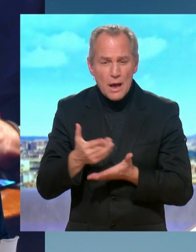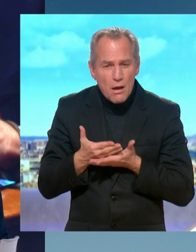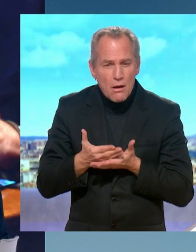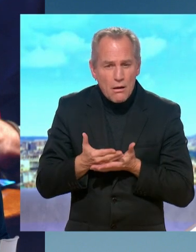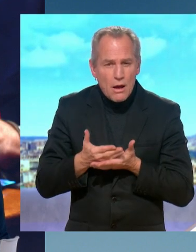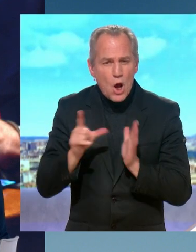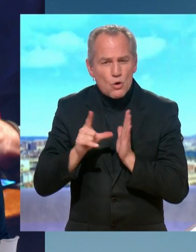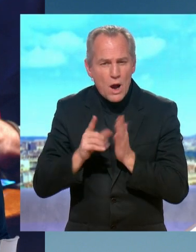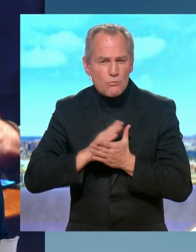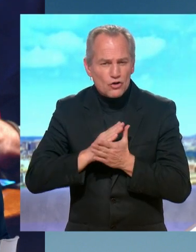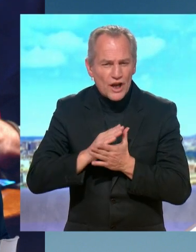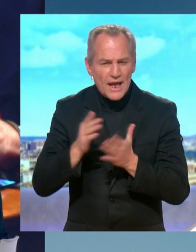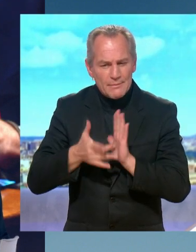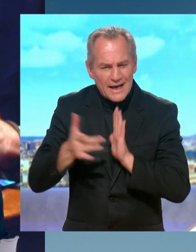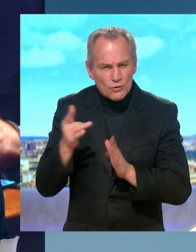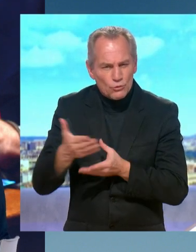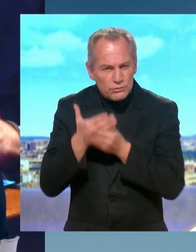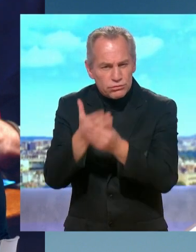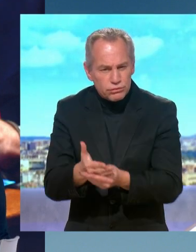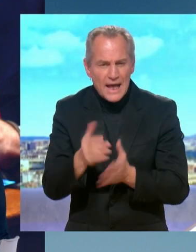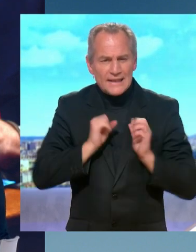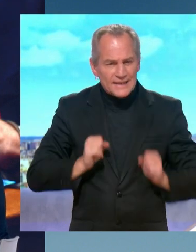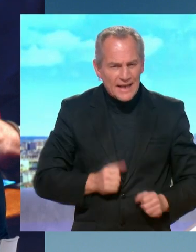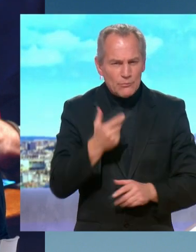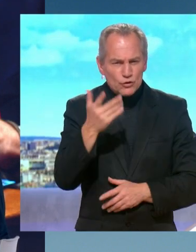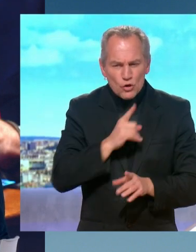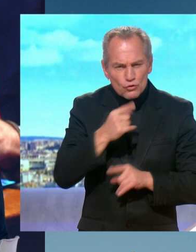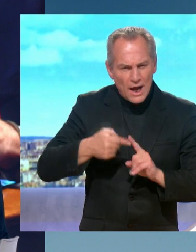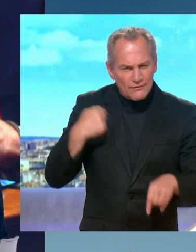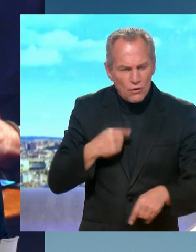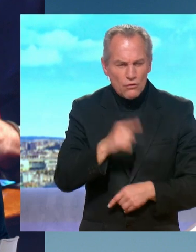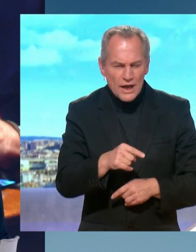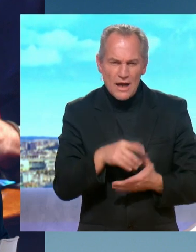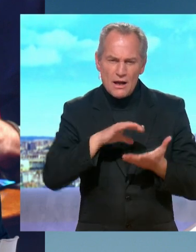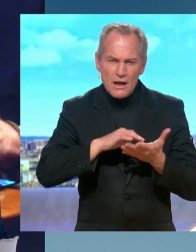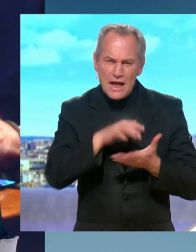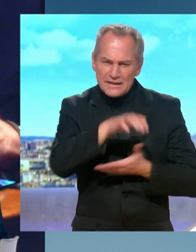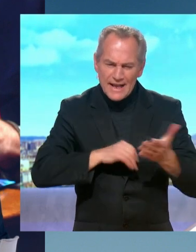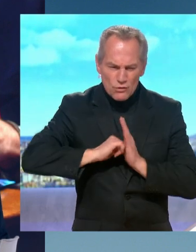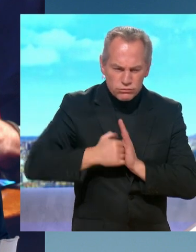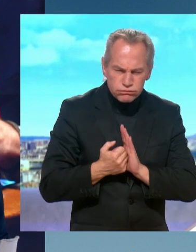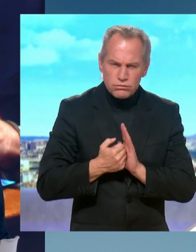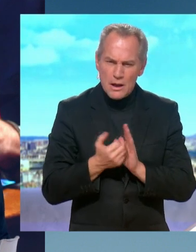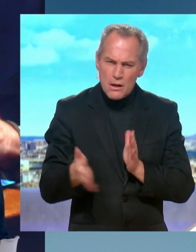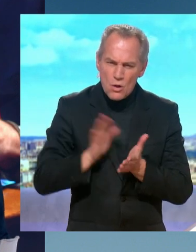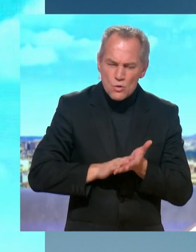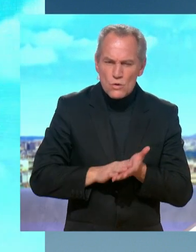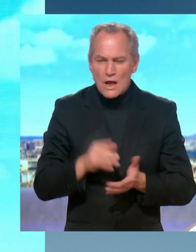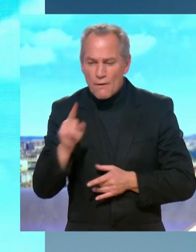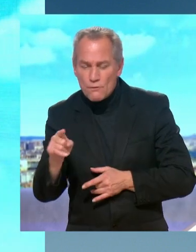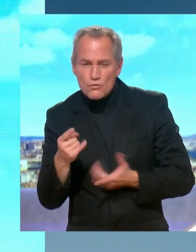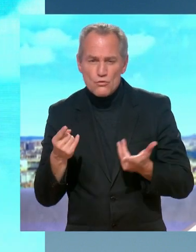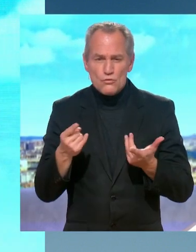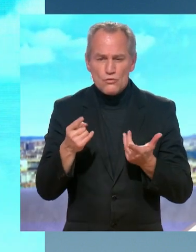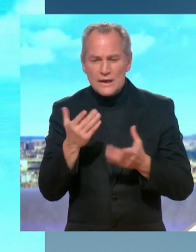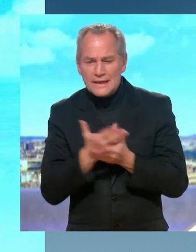durci ce texte sur l'immigration il y a quelques jours. Est-ce que votre ambition à vous, alors que le texte va arriver à l'Assemblée, qu'il est déjà en commission, est de le rééquilibrer,